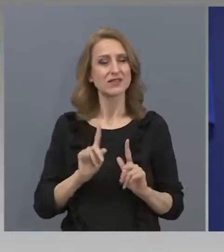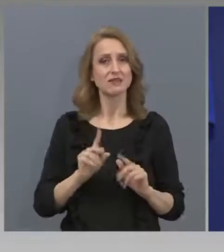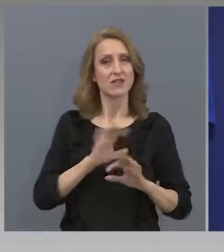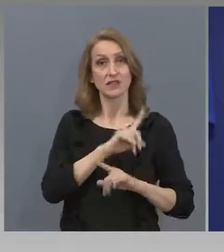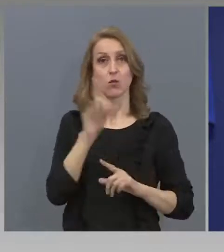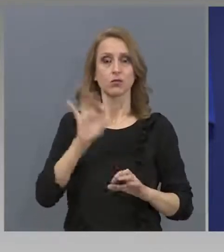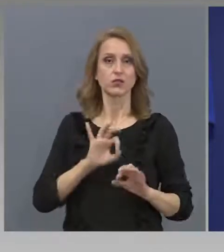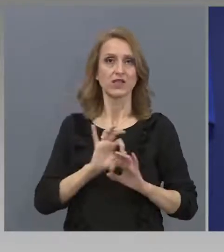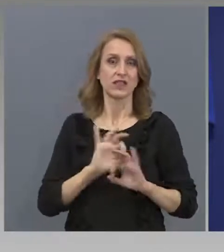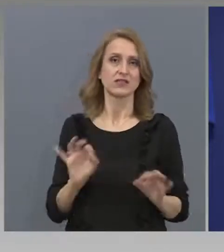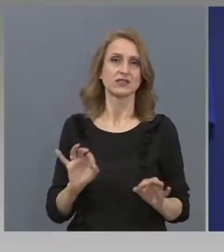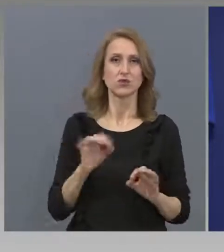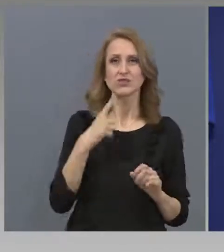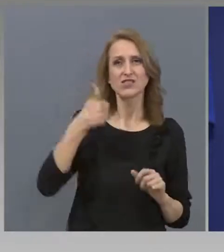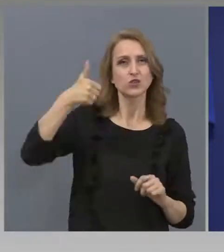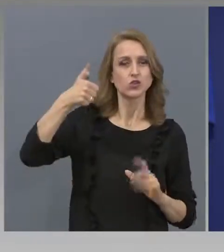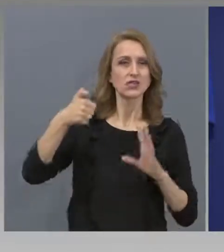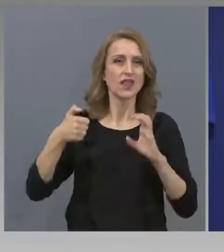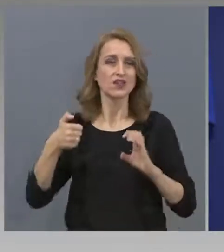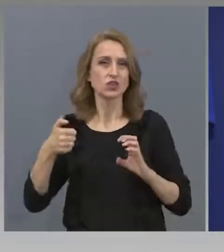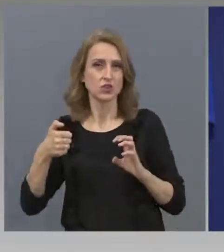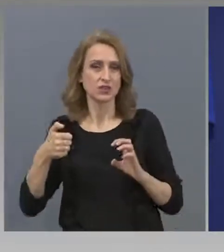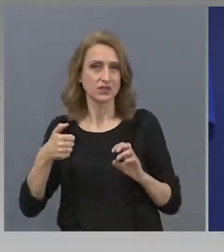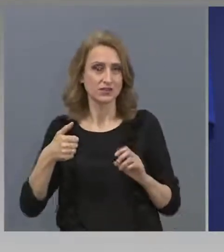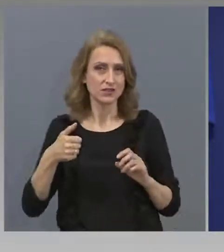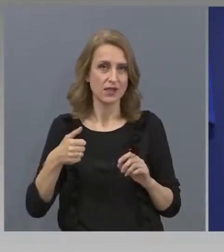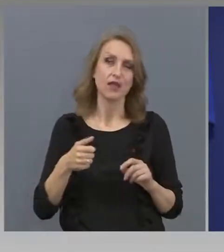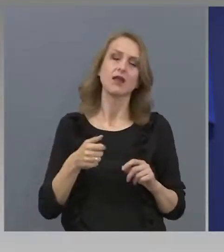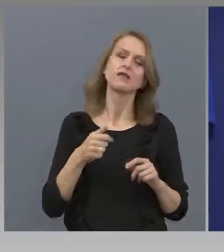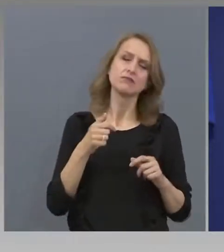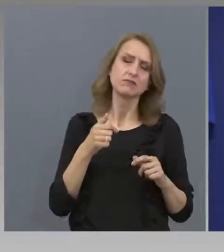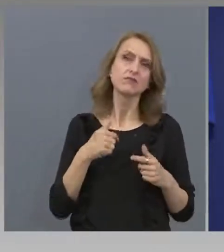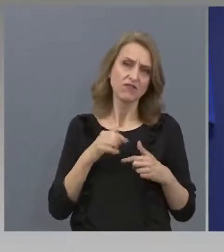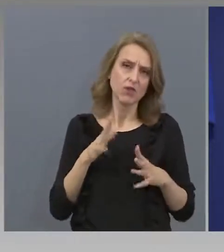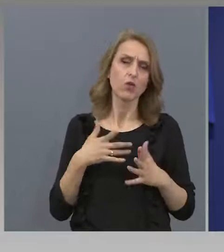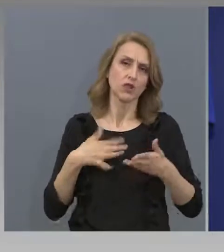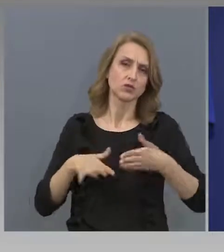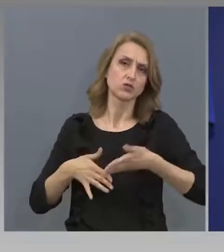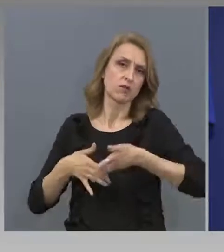заради Балхата ще изгодим и органа. Смисъл, че няма да подкрепим закона.